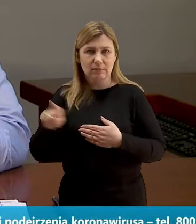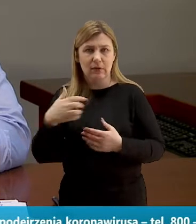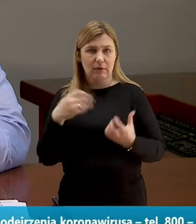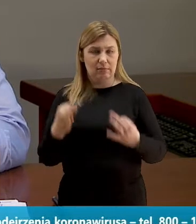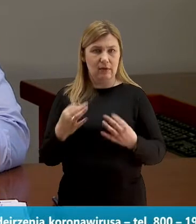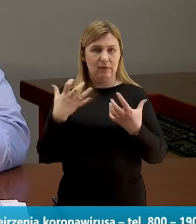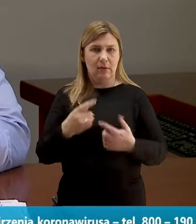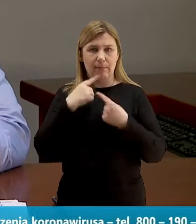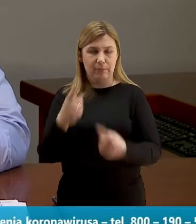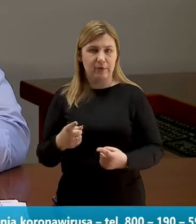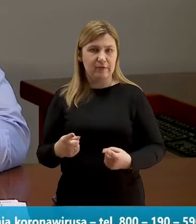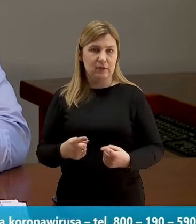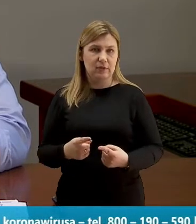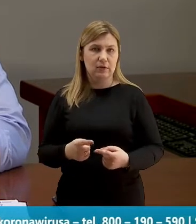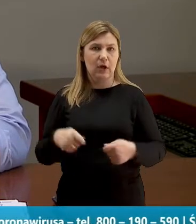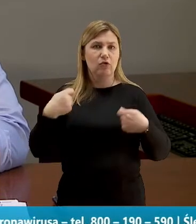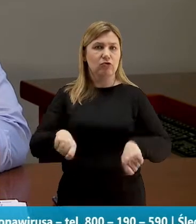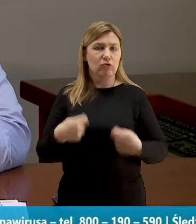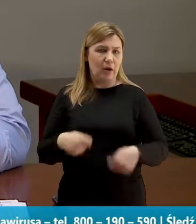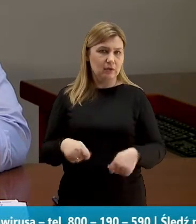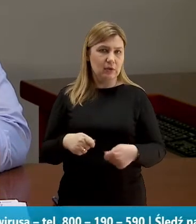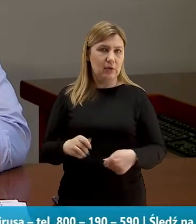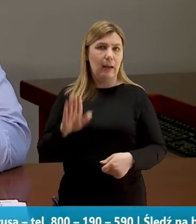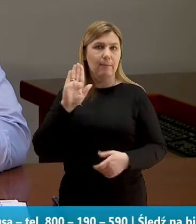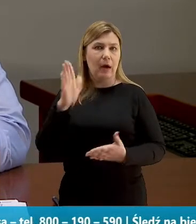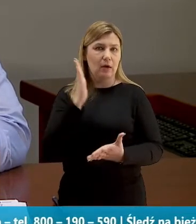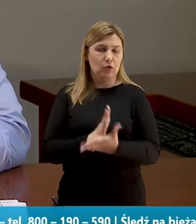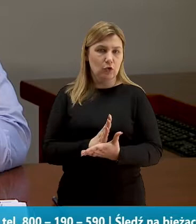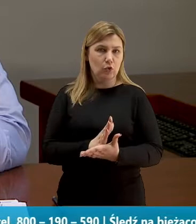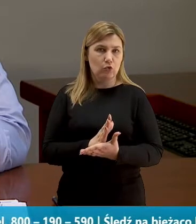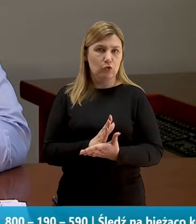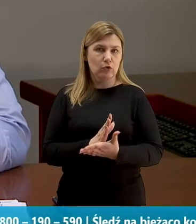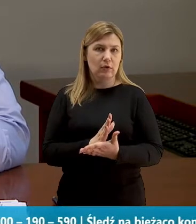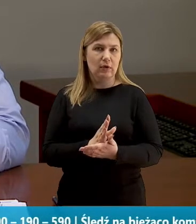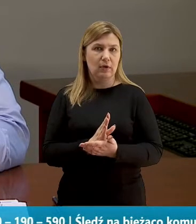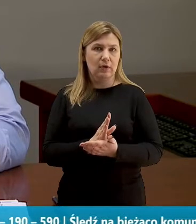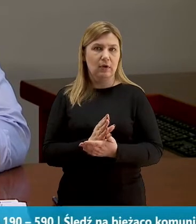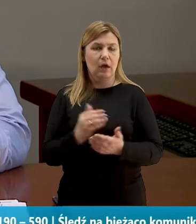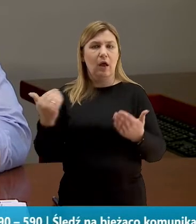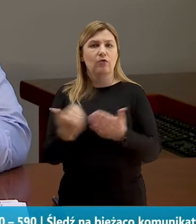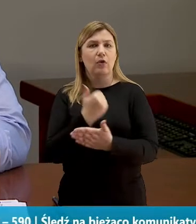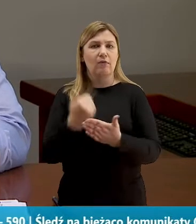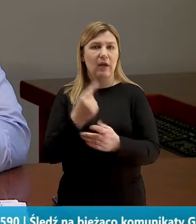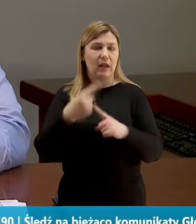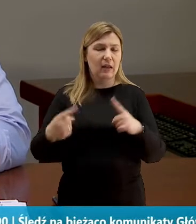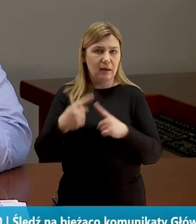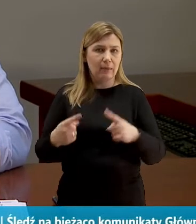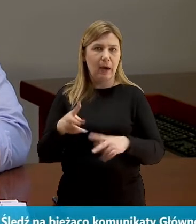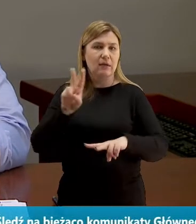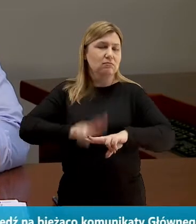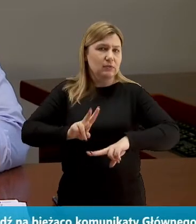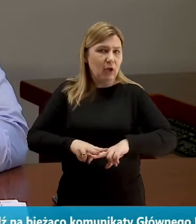Szczecin ma już coraz to nowe elementy i nowe urządzenia do